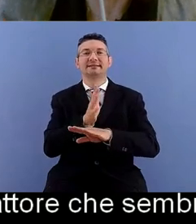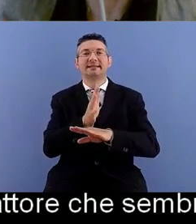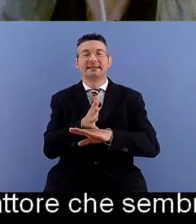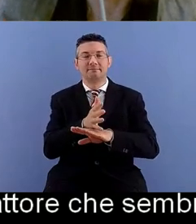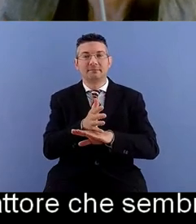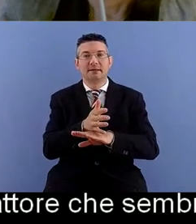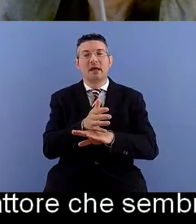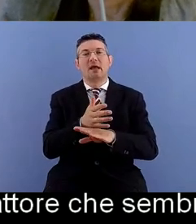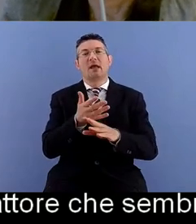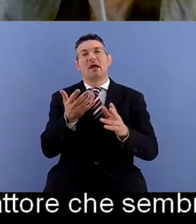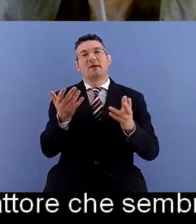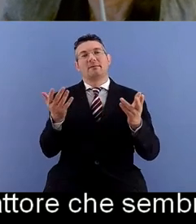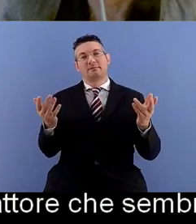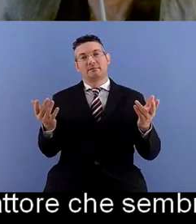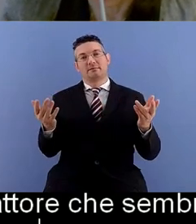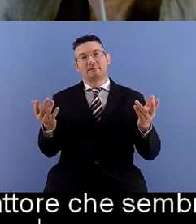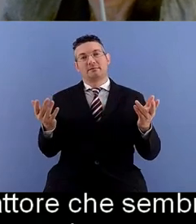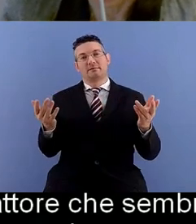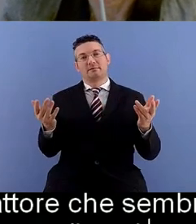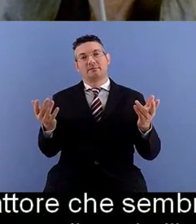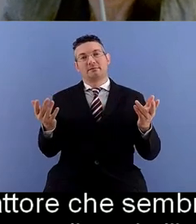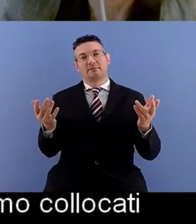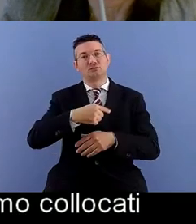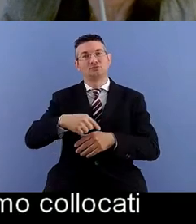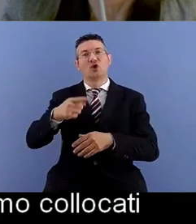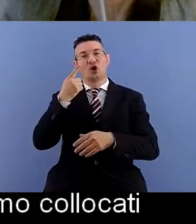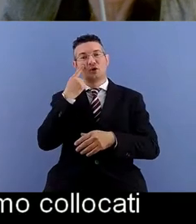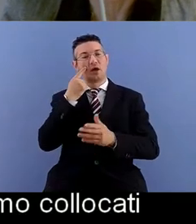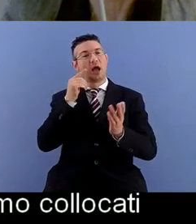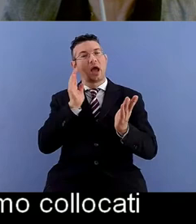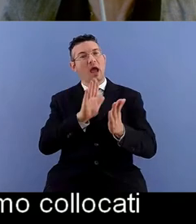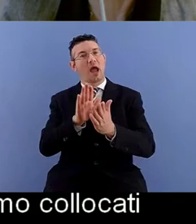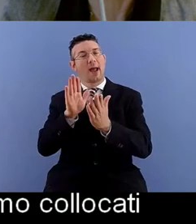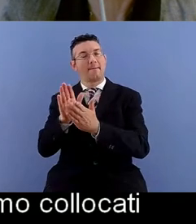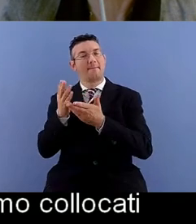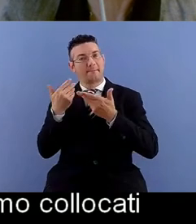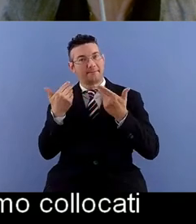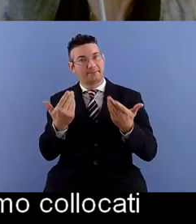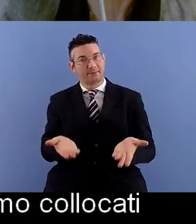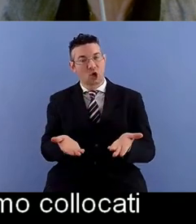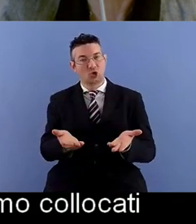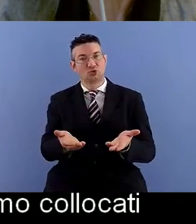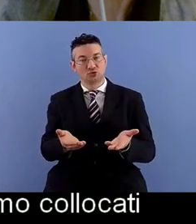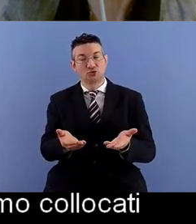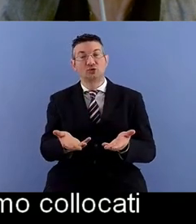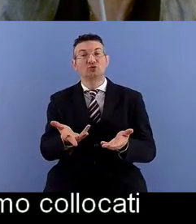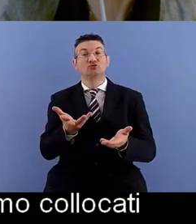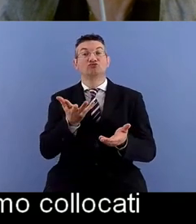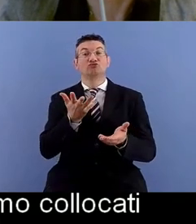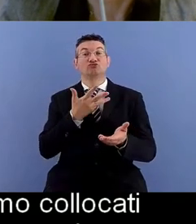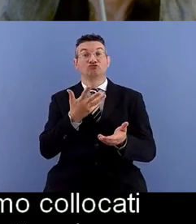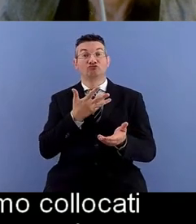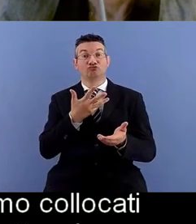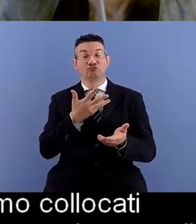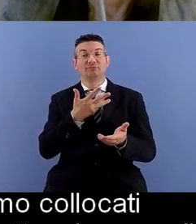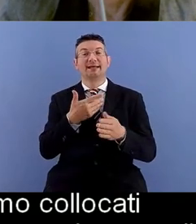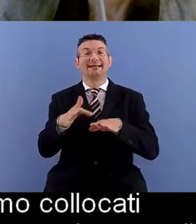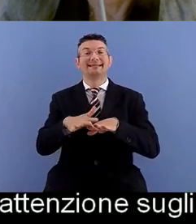collocati all'interno di questo approccio rispetto agli altri, è questa grande attenzione sugli aspetti sensoriali,